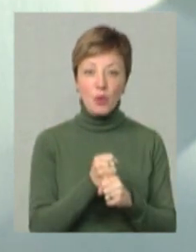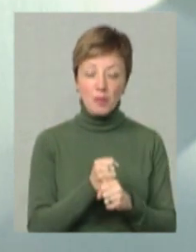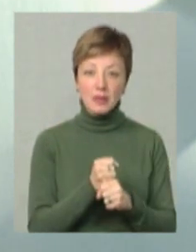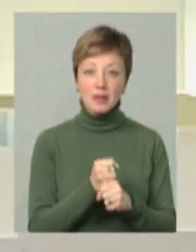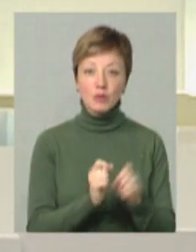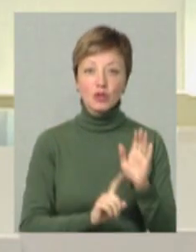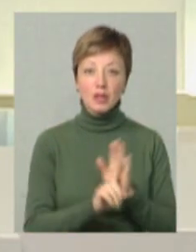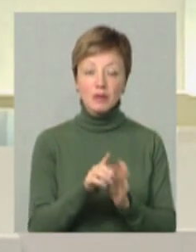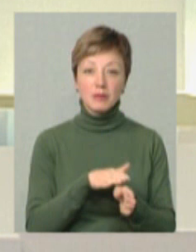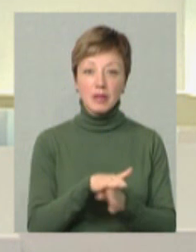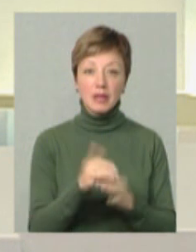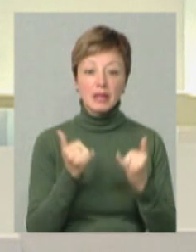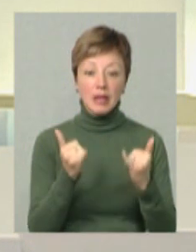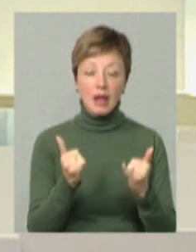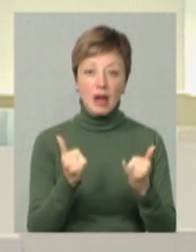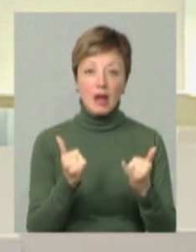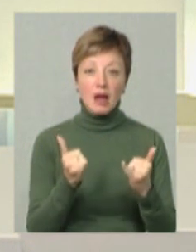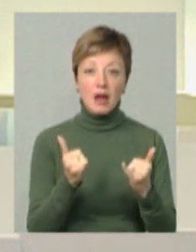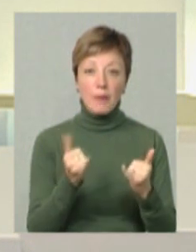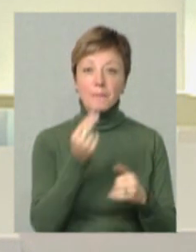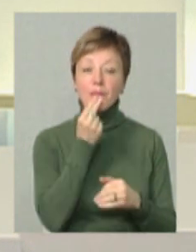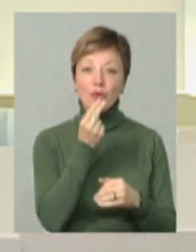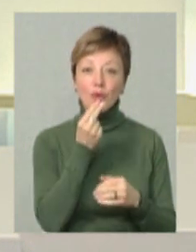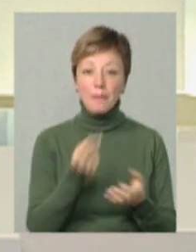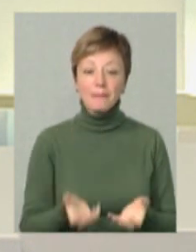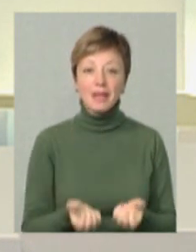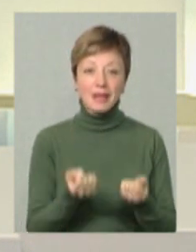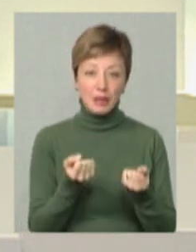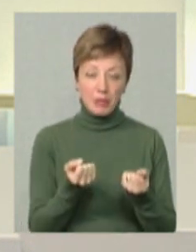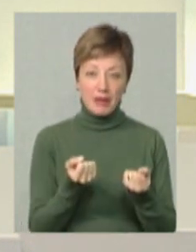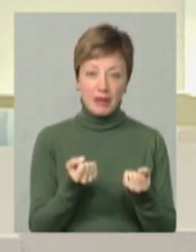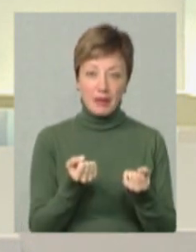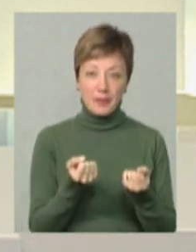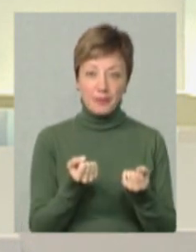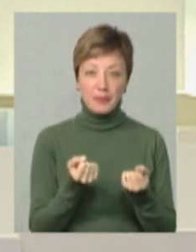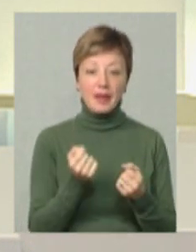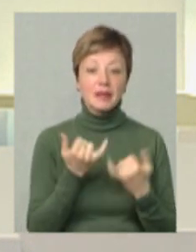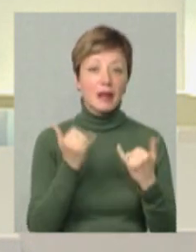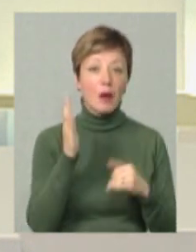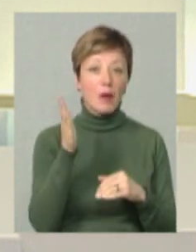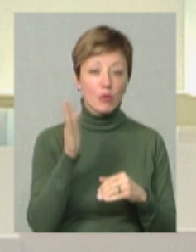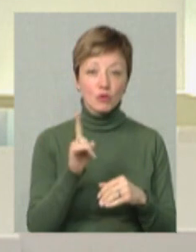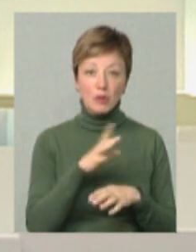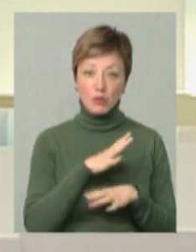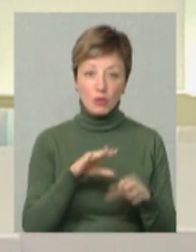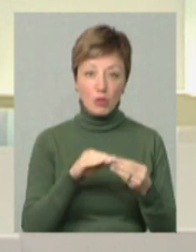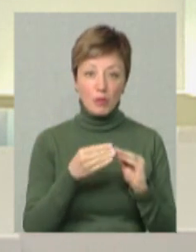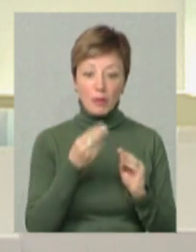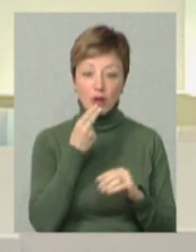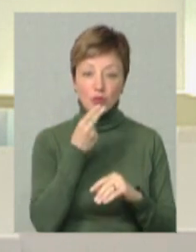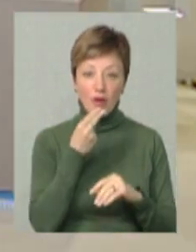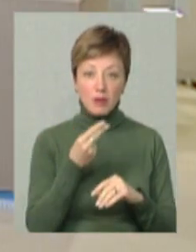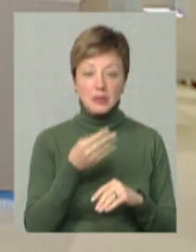і вже почала реалізуватися для такої продовольчої підтримки і для майбутнього, Власне, щоб не було проблем із